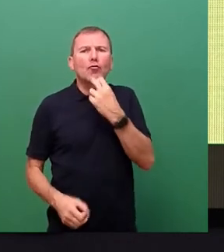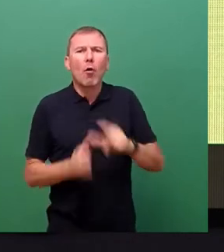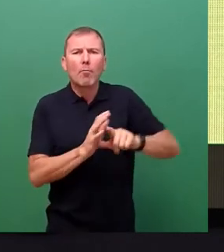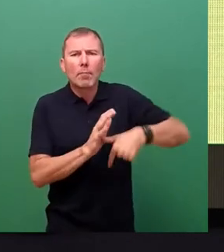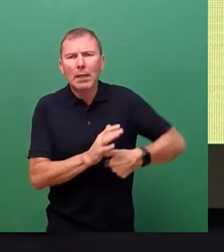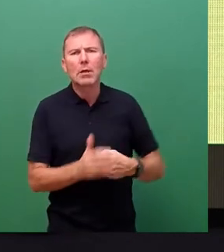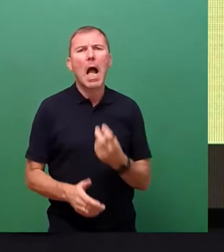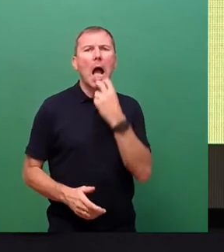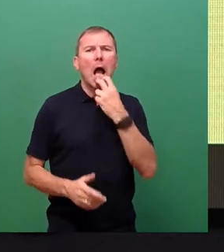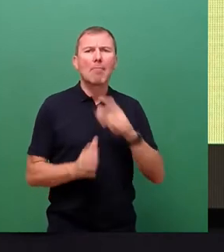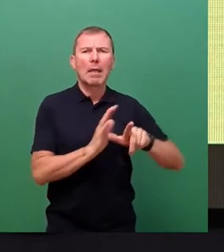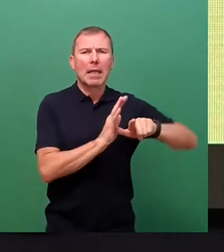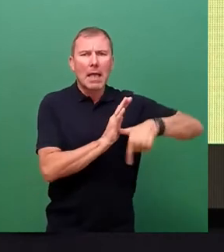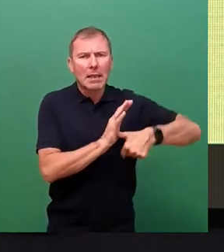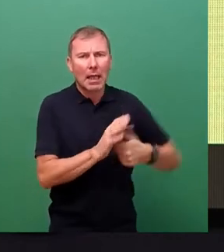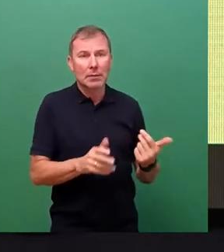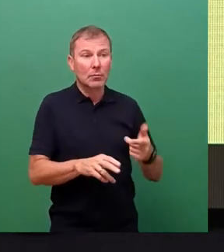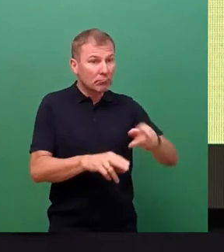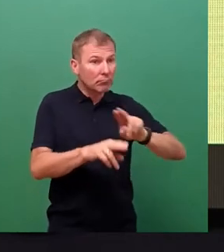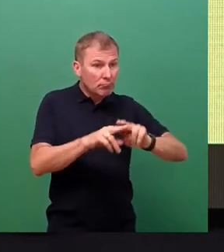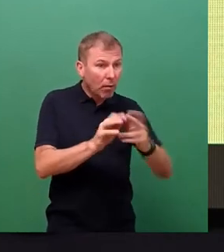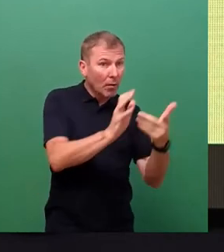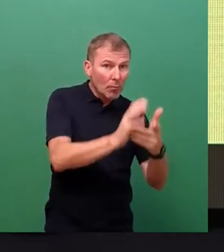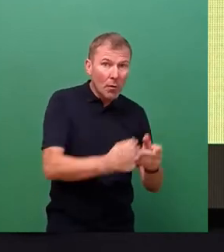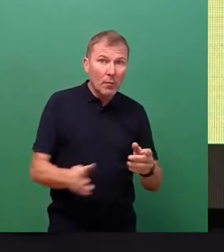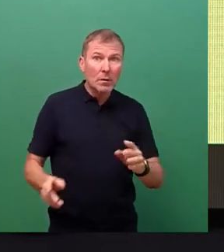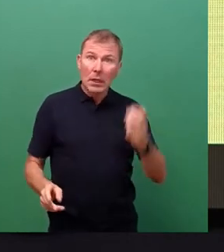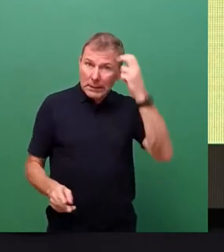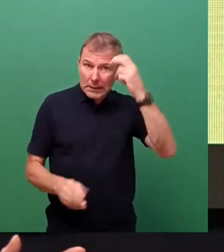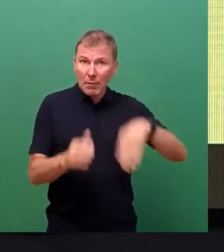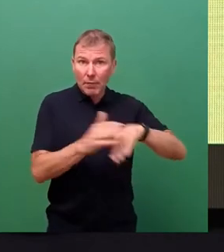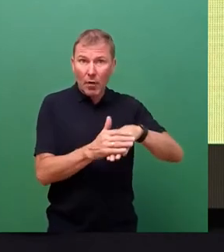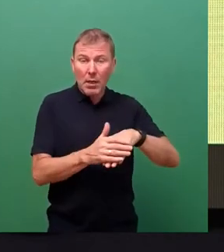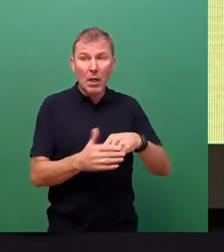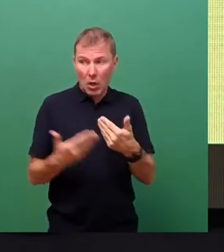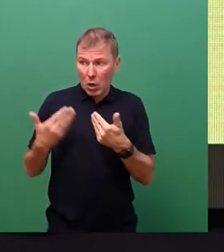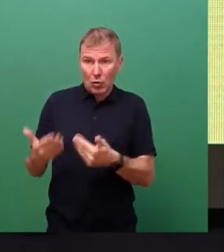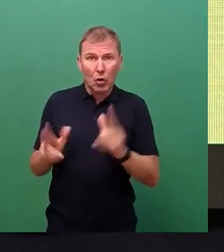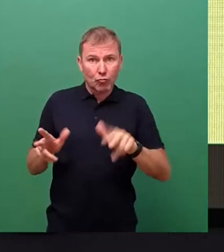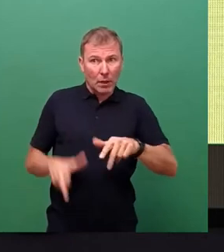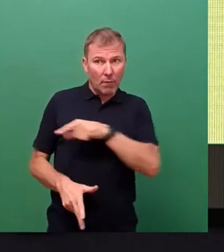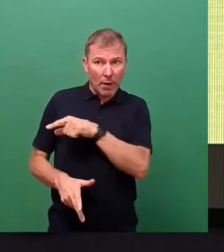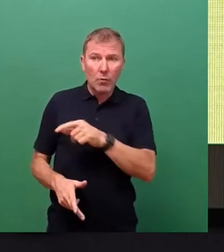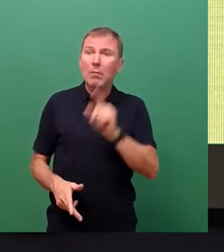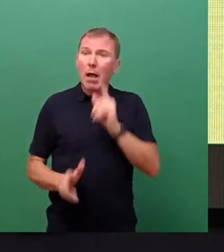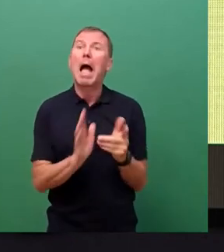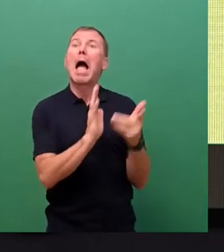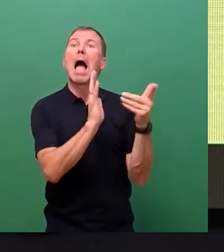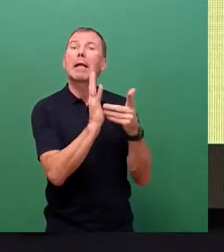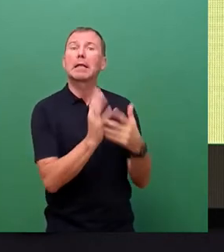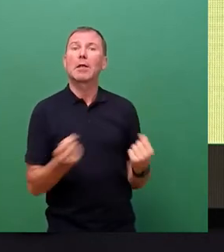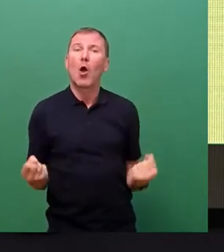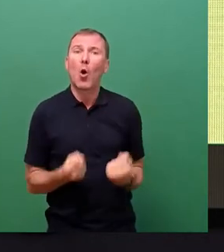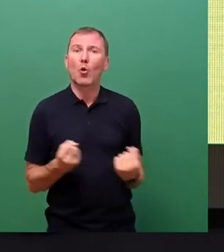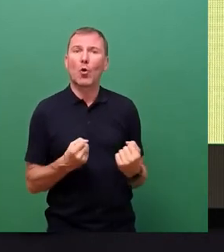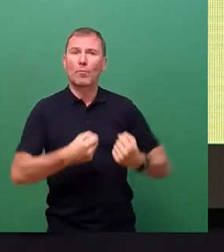die ausreichend gewartet? Werden die geprüft? Werden solche Szenarien von der Stadtverwaltung ausreichend geübt, dass man die Strukturen